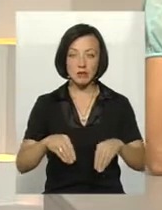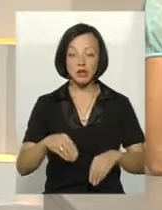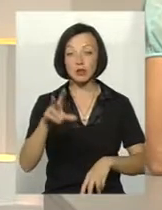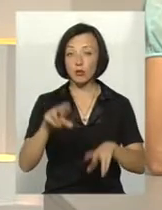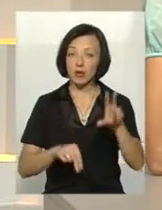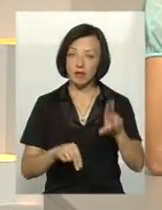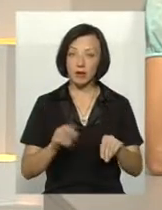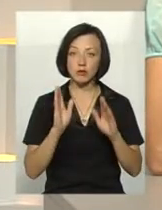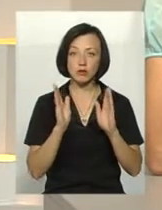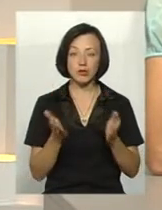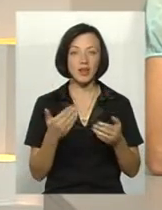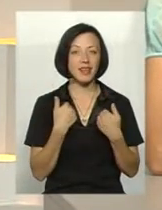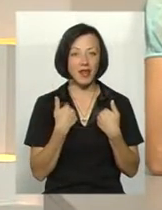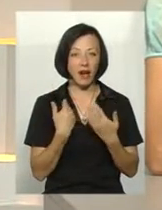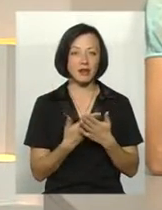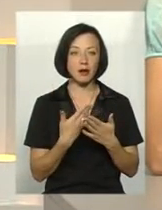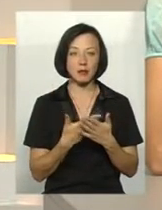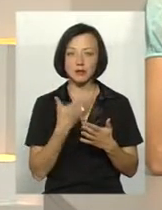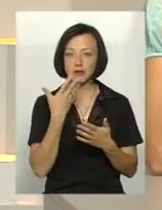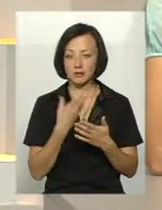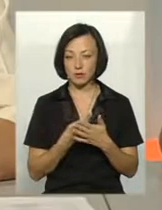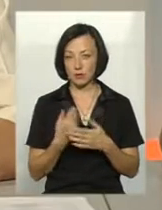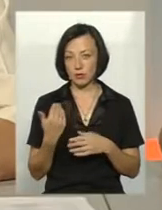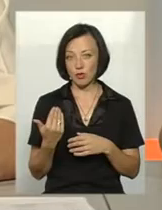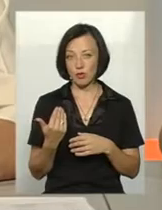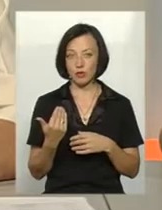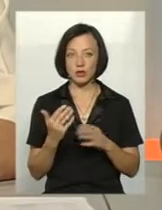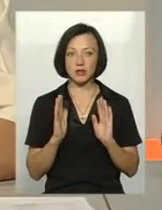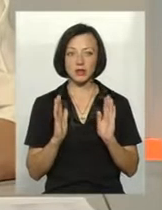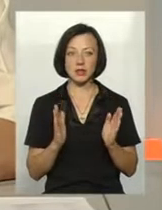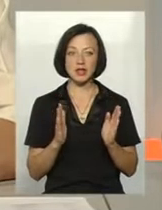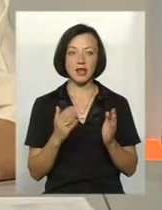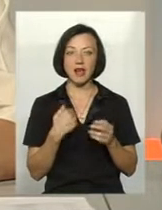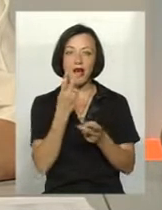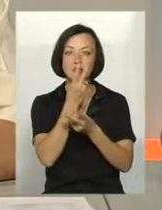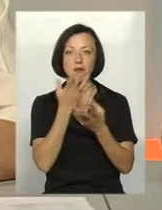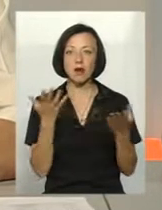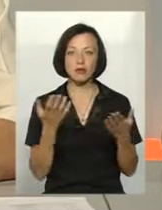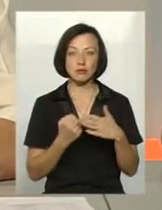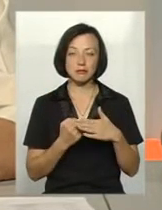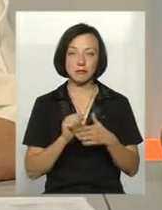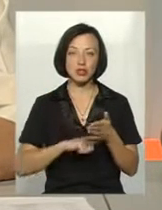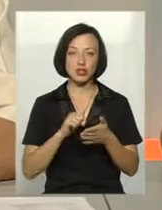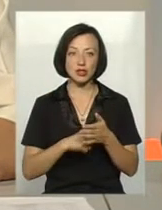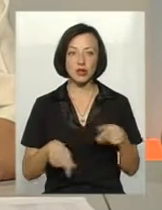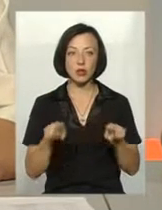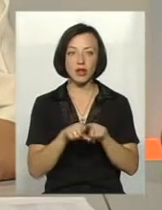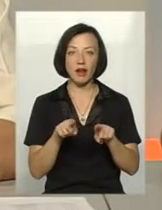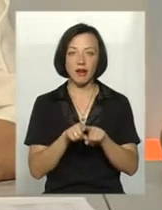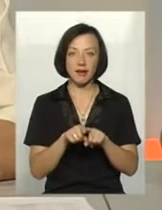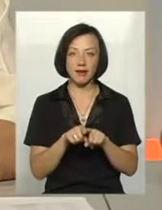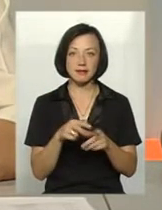сподіватися. Я, наприклад, свого боку, чисто агрономічно, я не бачу підстав до таких цін